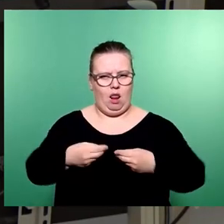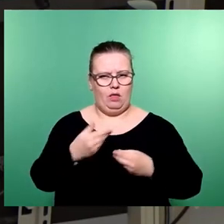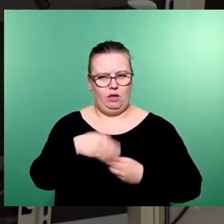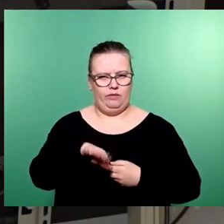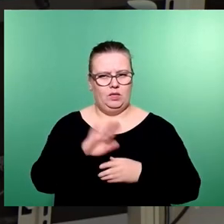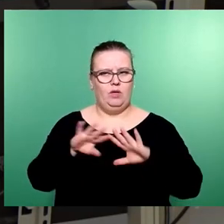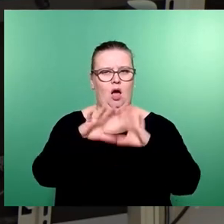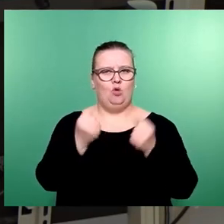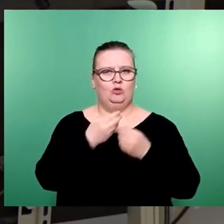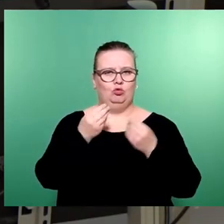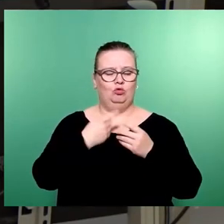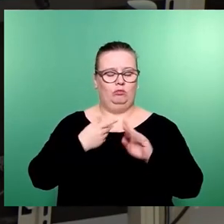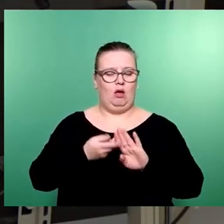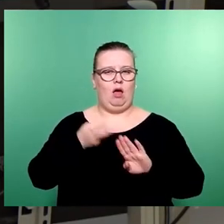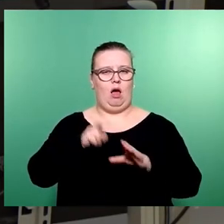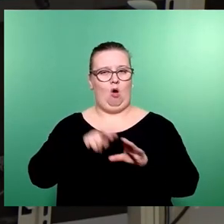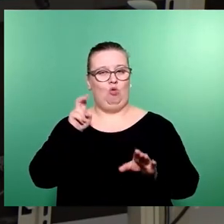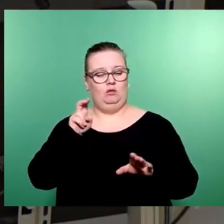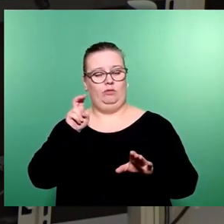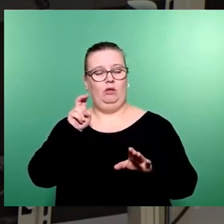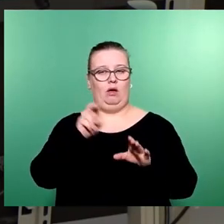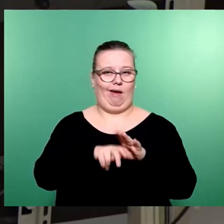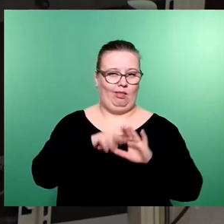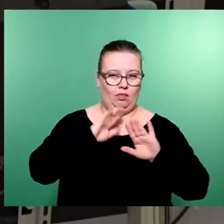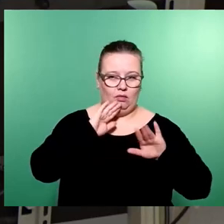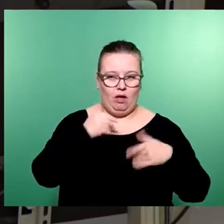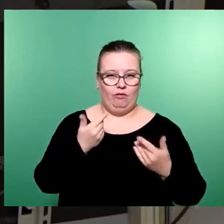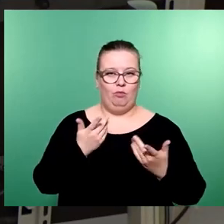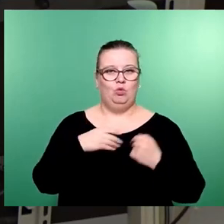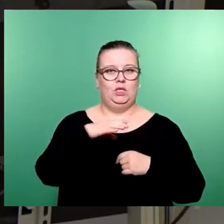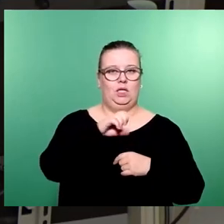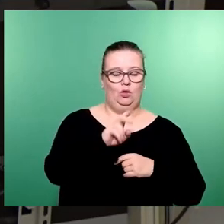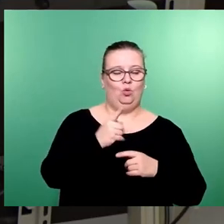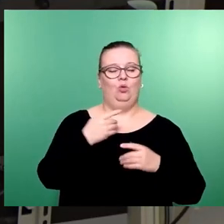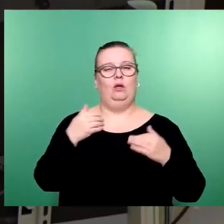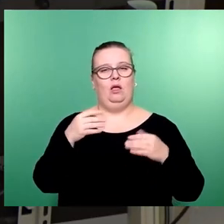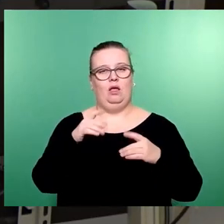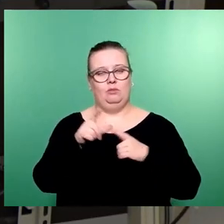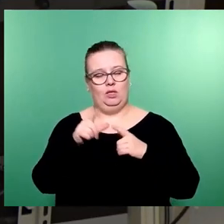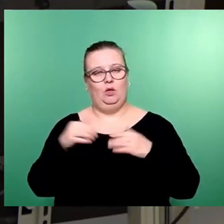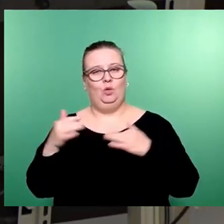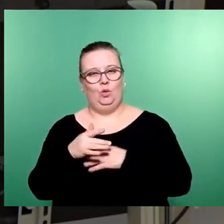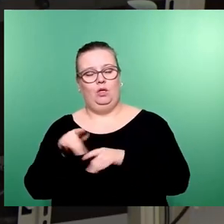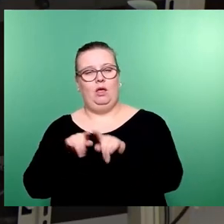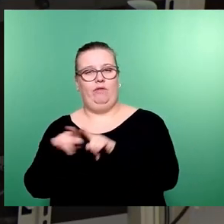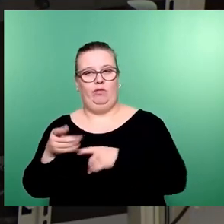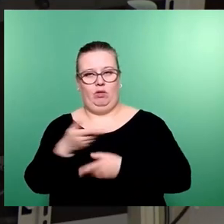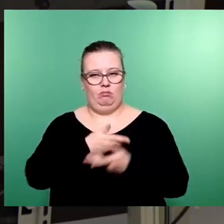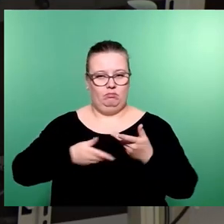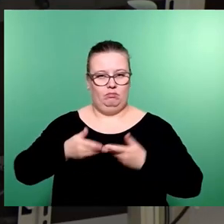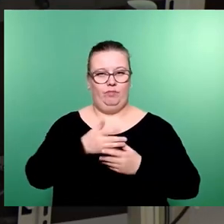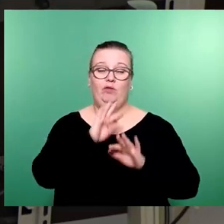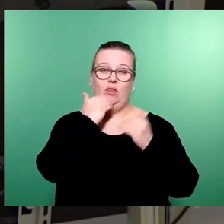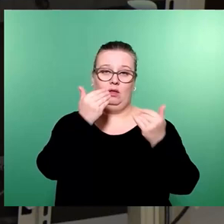Haushaltsgesprächen ausgeladen wurden, wurden wir dann wieder eingeladen und haben entsprechend mit CDU, Grüne, SPD und Linke die Haushaltsverhandlung geführt. Dafür vielen